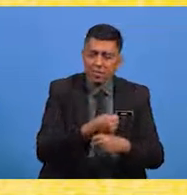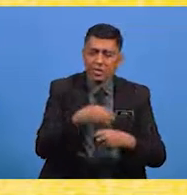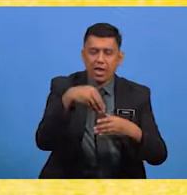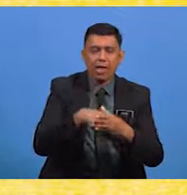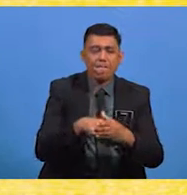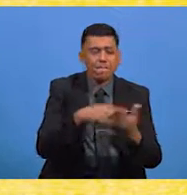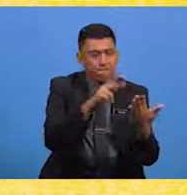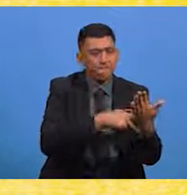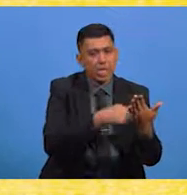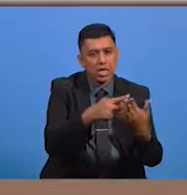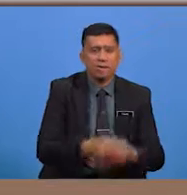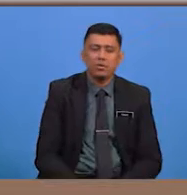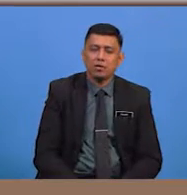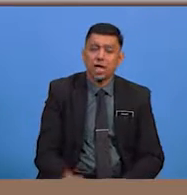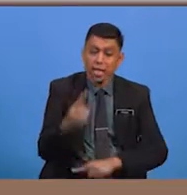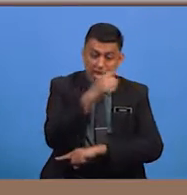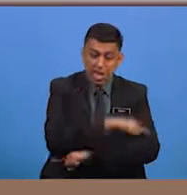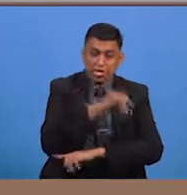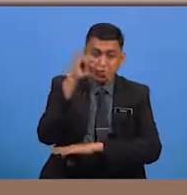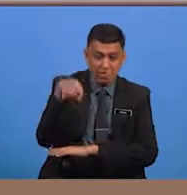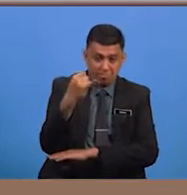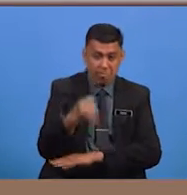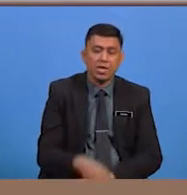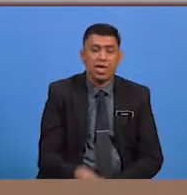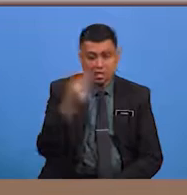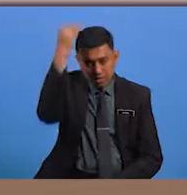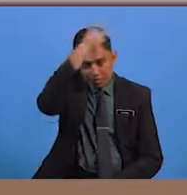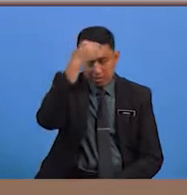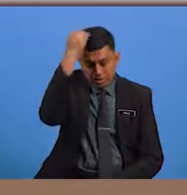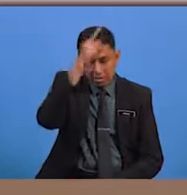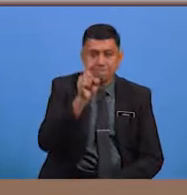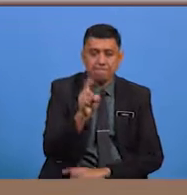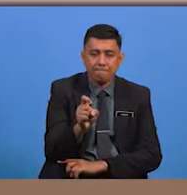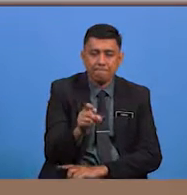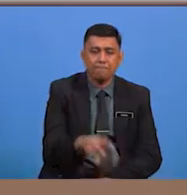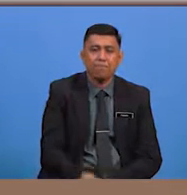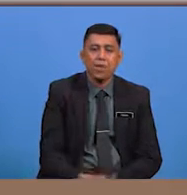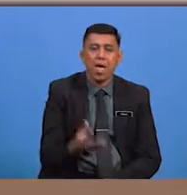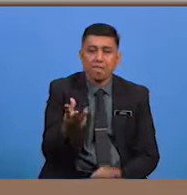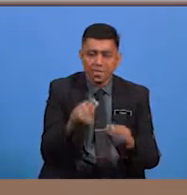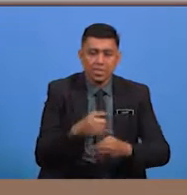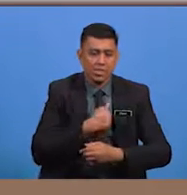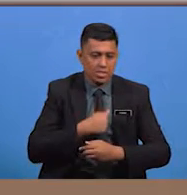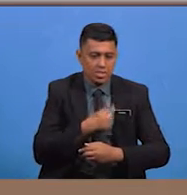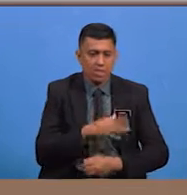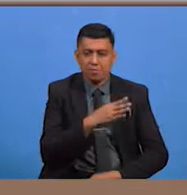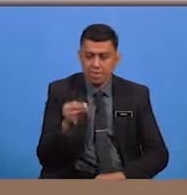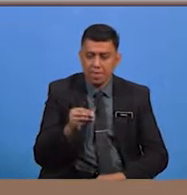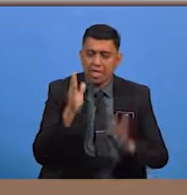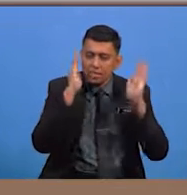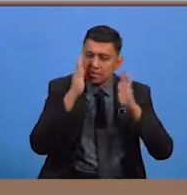pantun Iaitu hari Jumaat, Nabi, Mati, Minta ampun dan